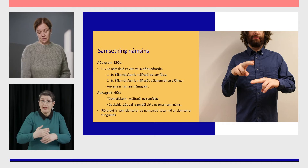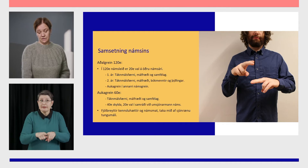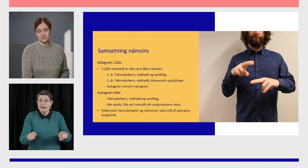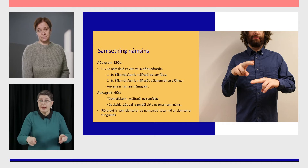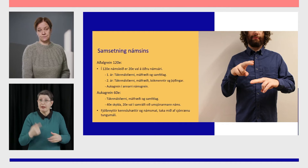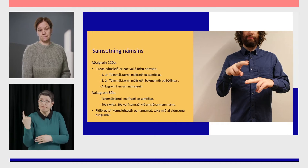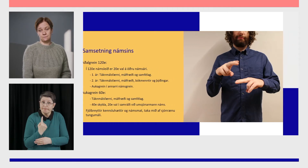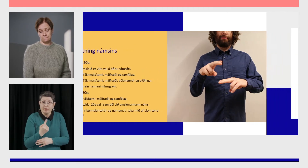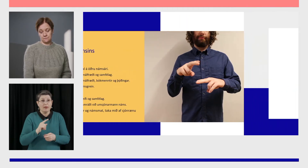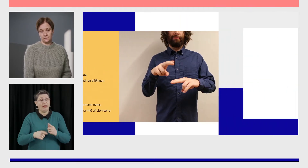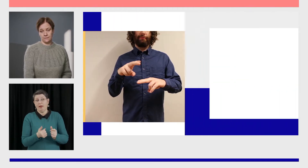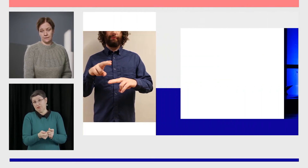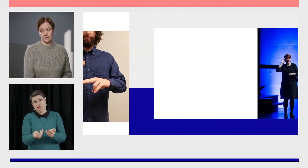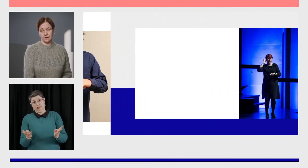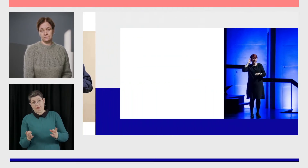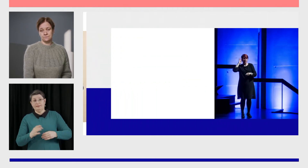framvegis.